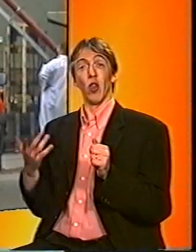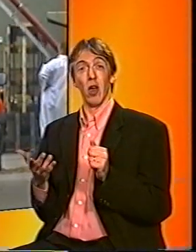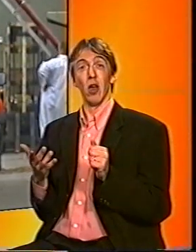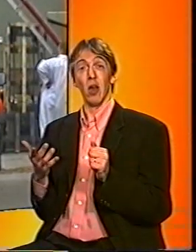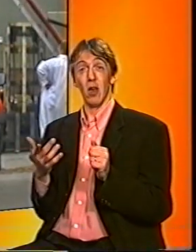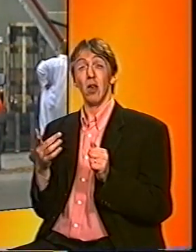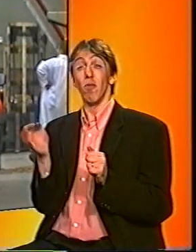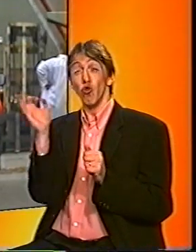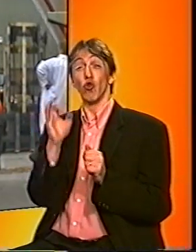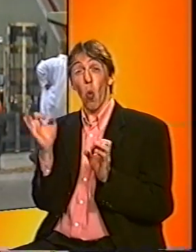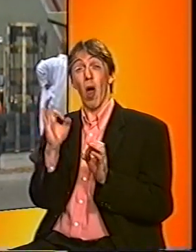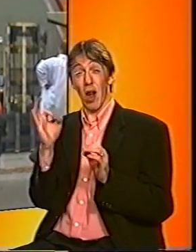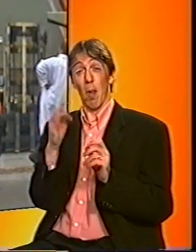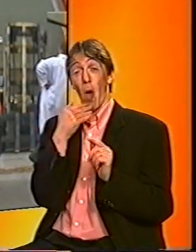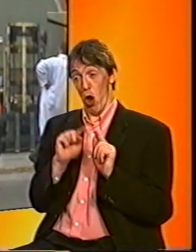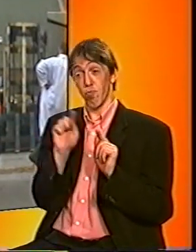ons land kan komen.